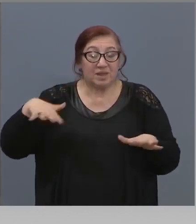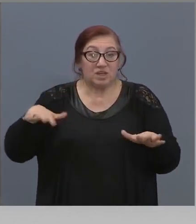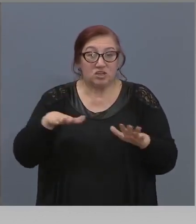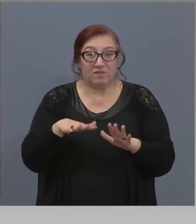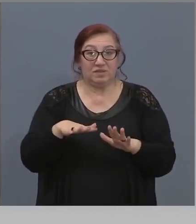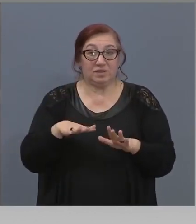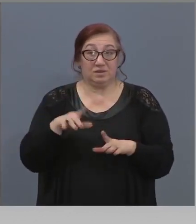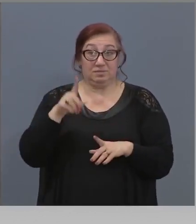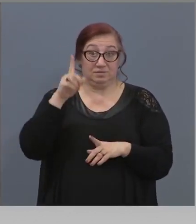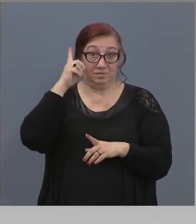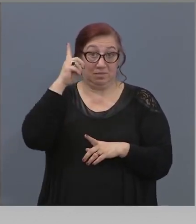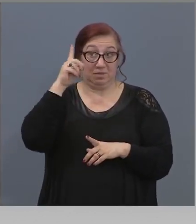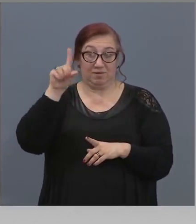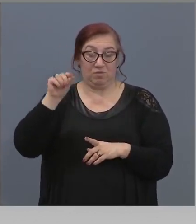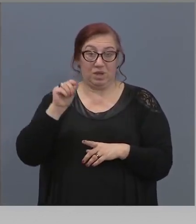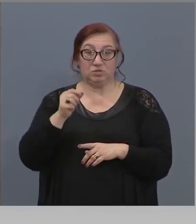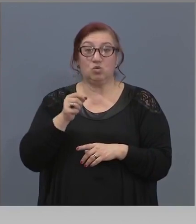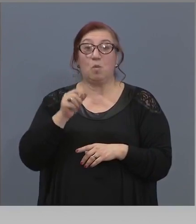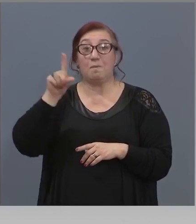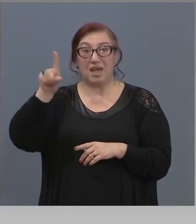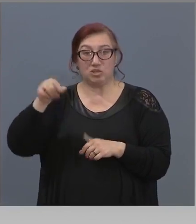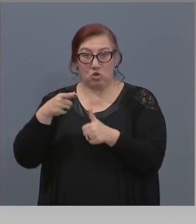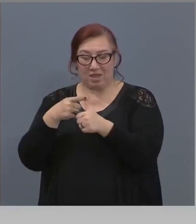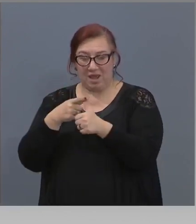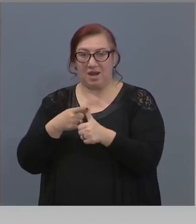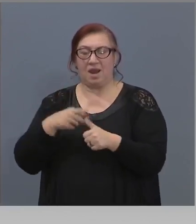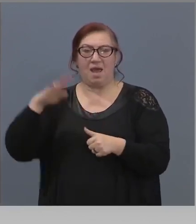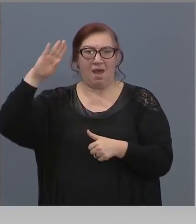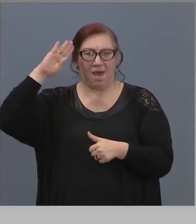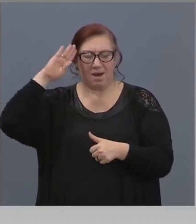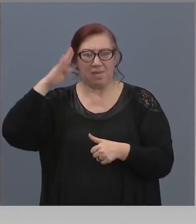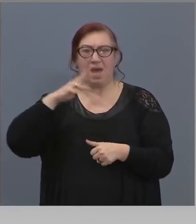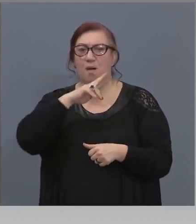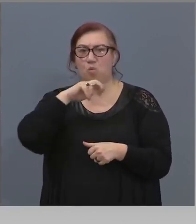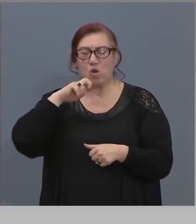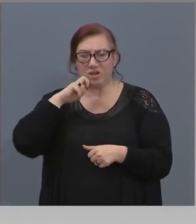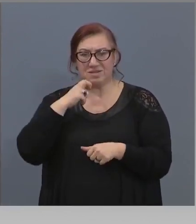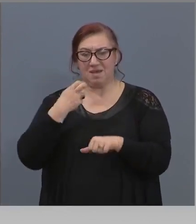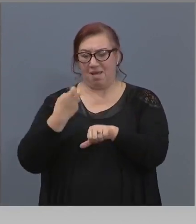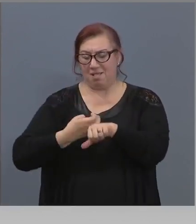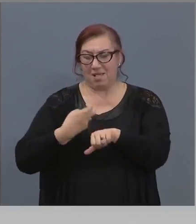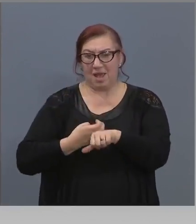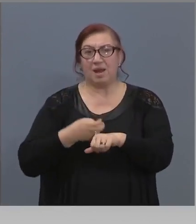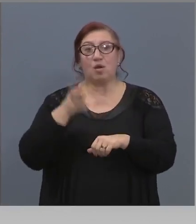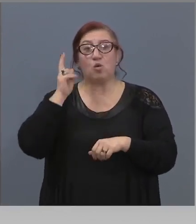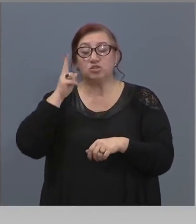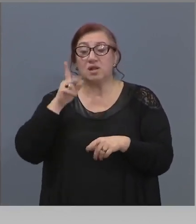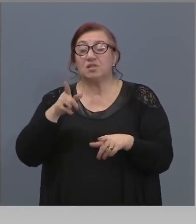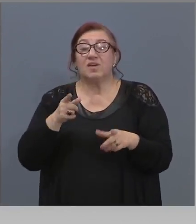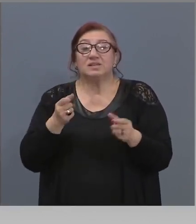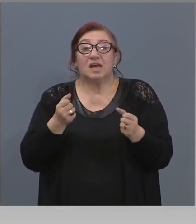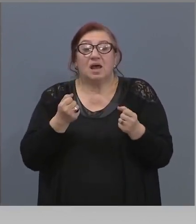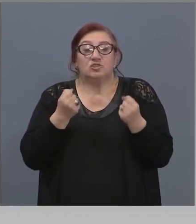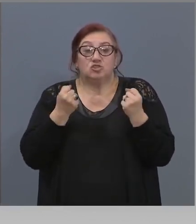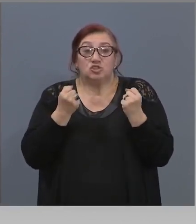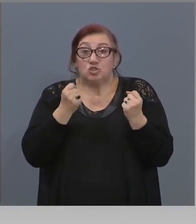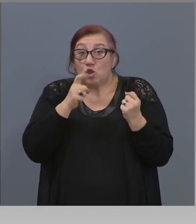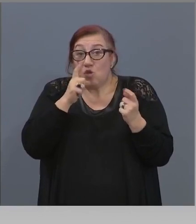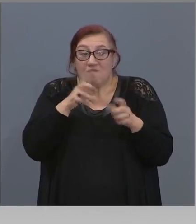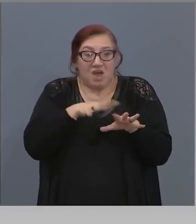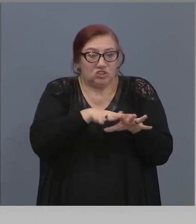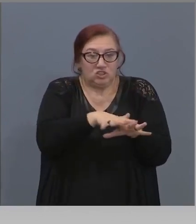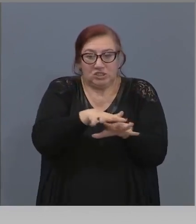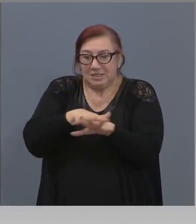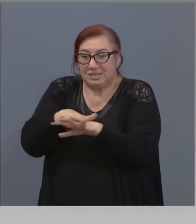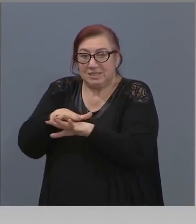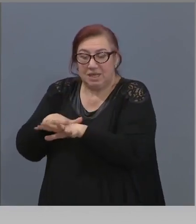Пенсионерите, армията, полицията, лекарите, учителите, жизнено важните системи. Това е първата